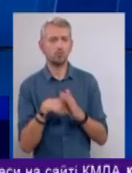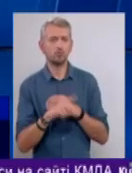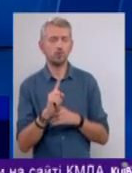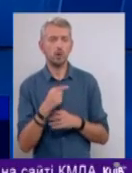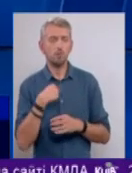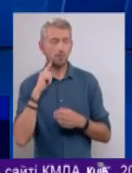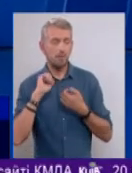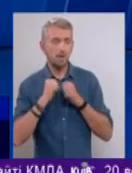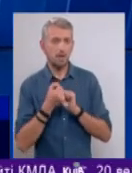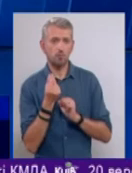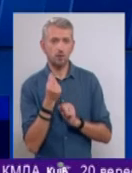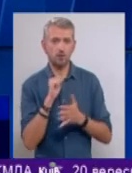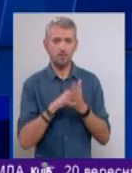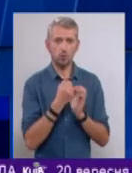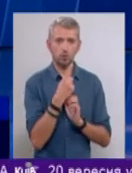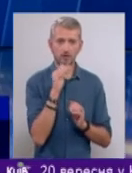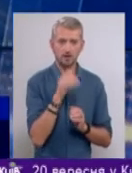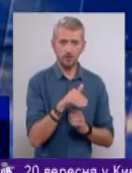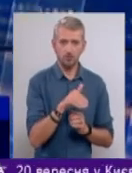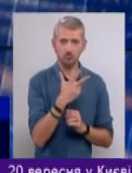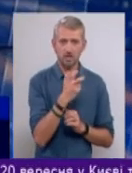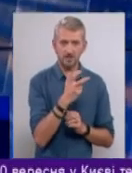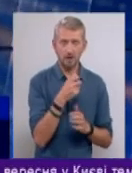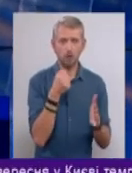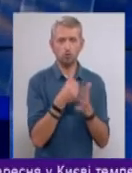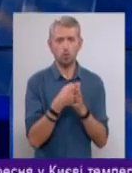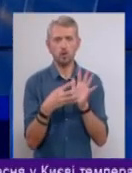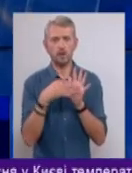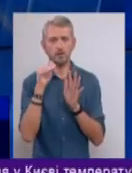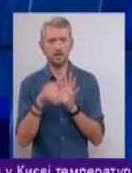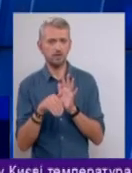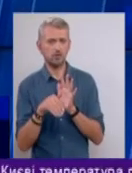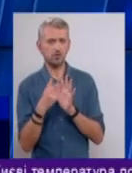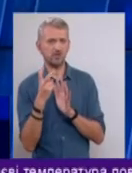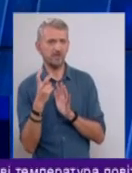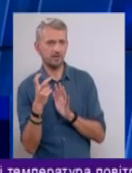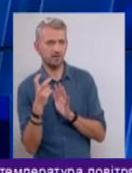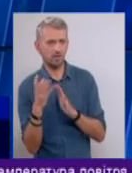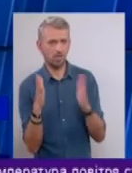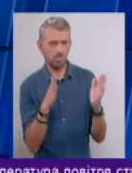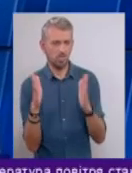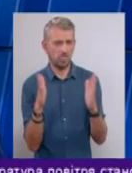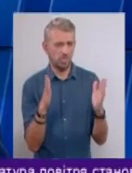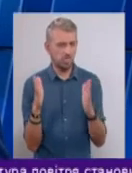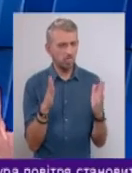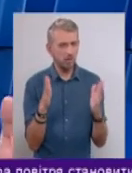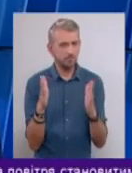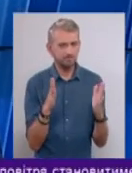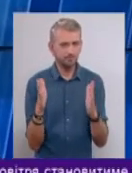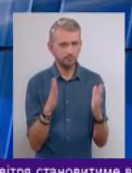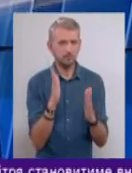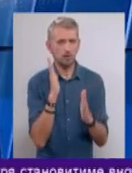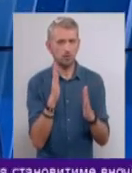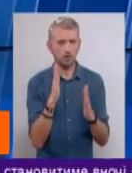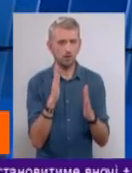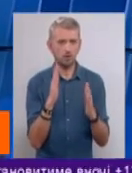ми пам'ятаємо ціни від 11 тисяч, там, 300, до 9 тисяч 200. На сьогоднішній день, який десь в цьому діапазоні